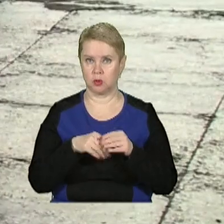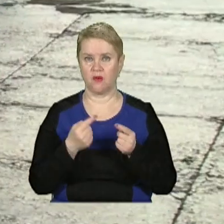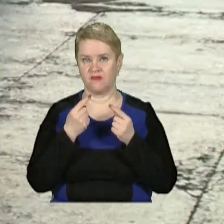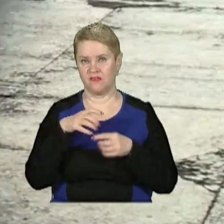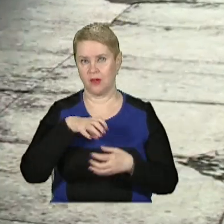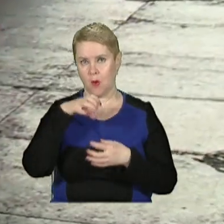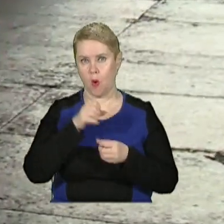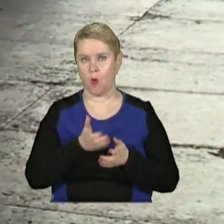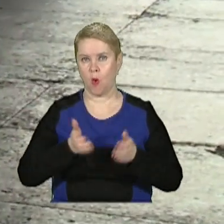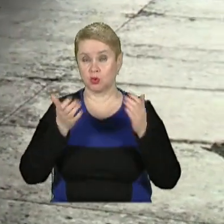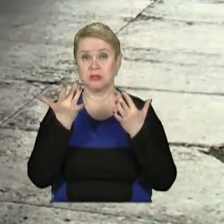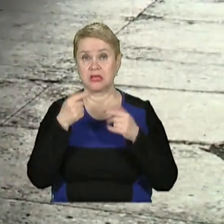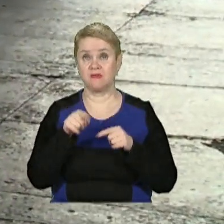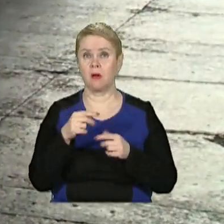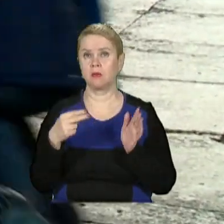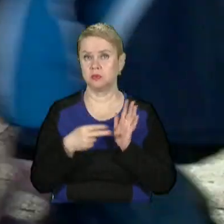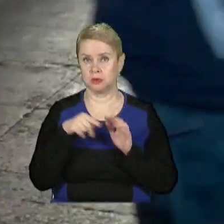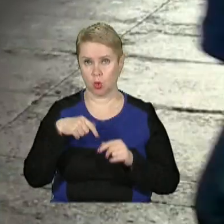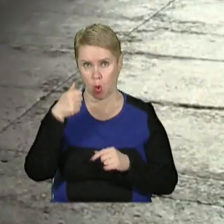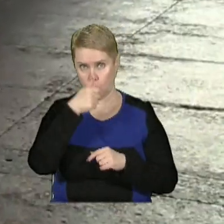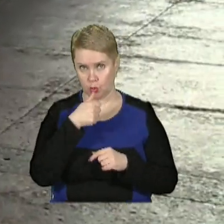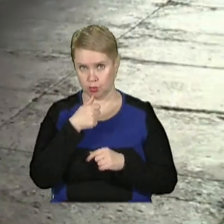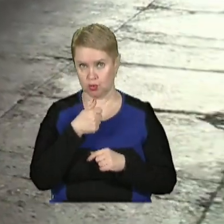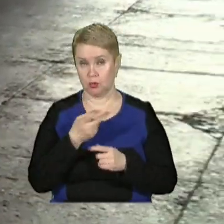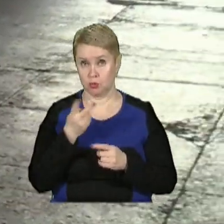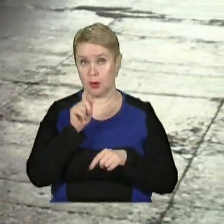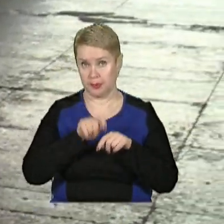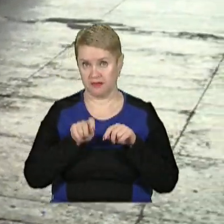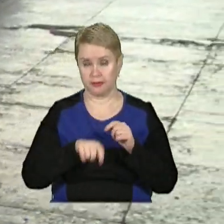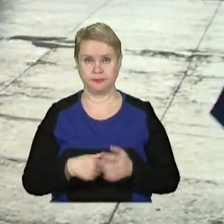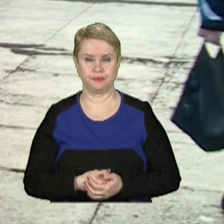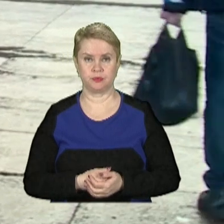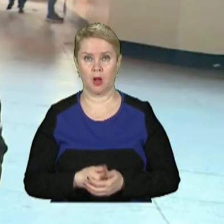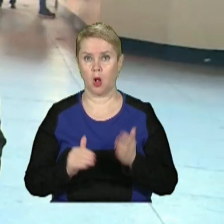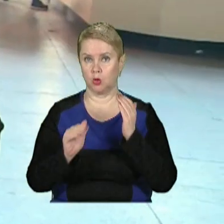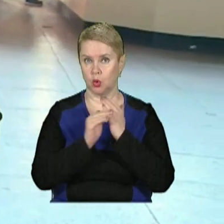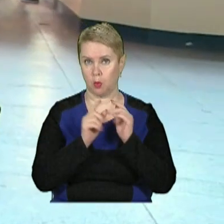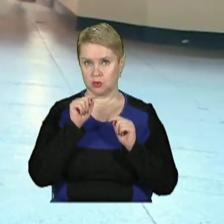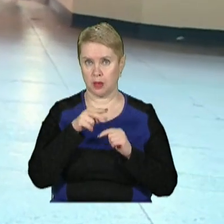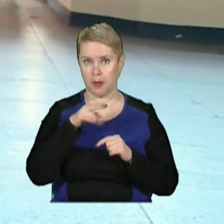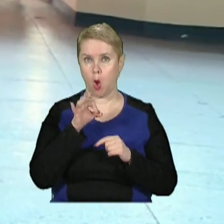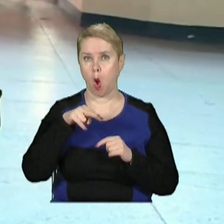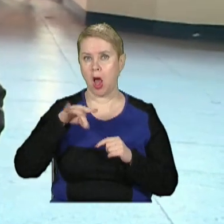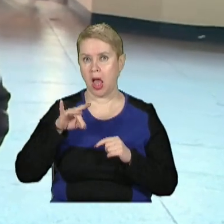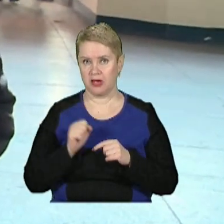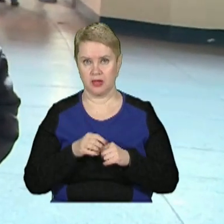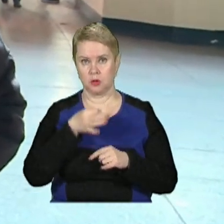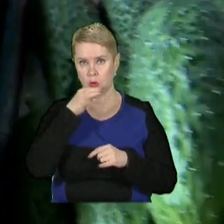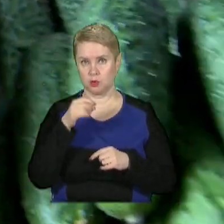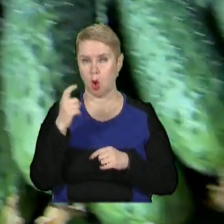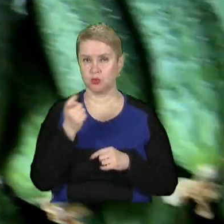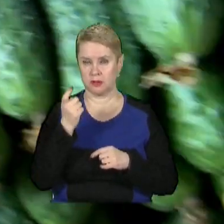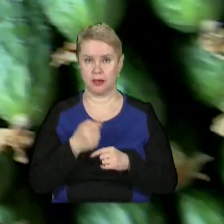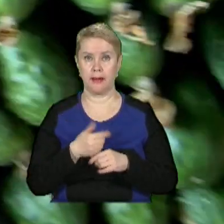Великоднього кошика. Ускільки він обідиться цьогоріч, гайда перевіримо. А допоможе нам в цьому пані Олена, досвідчена